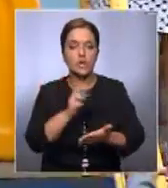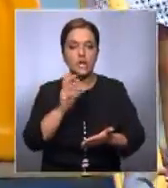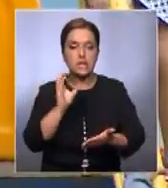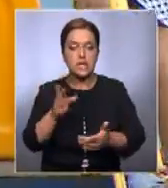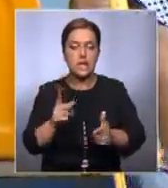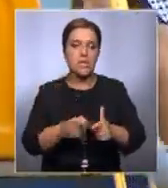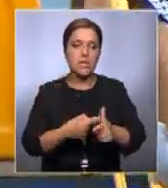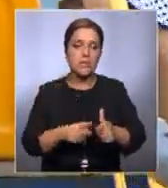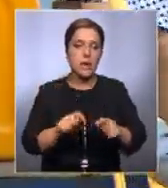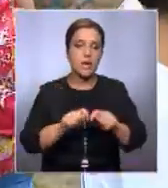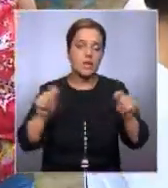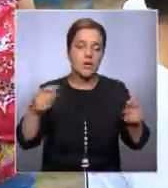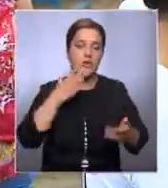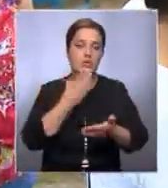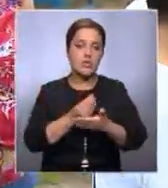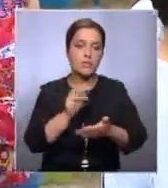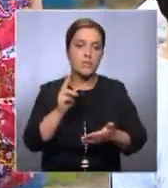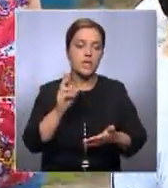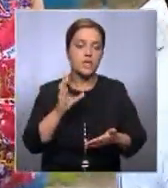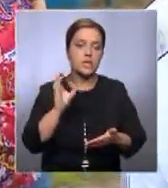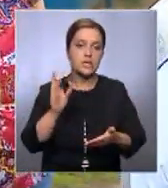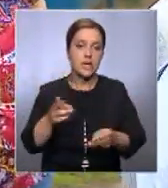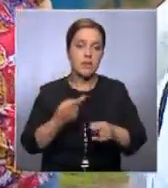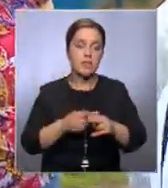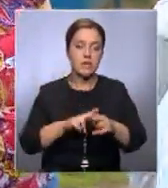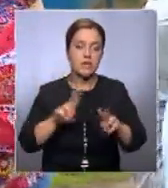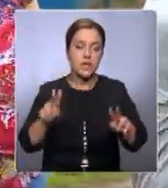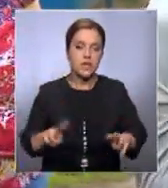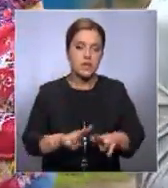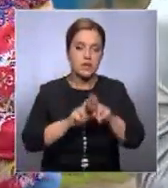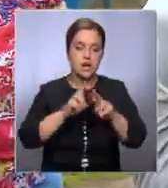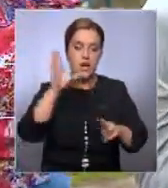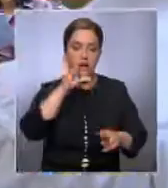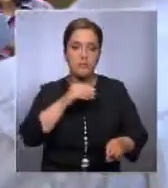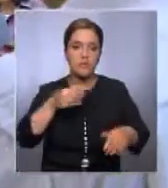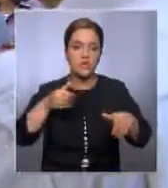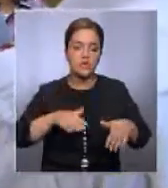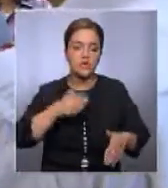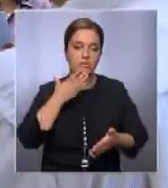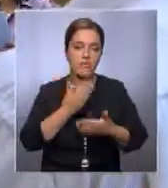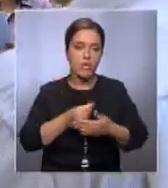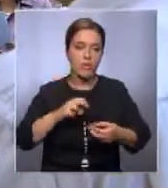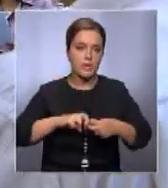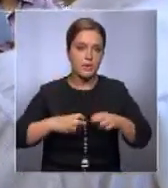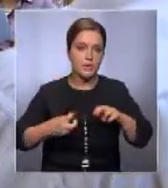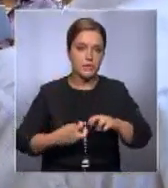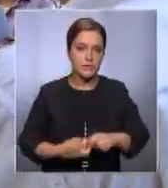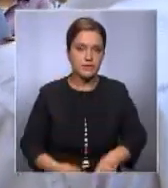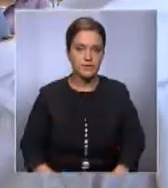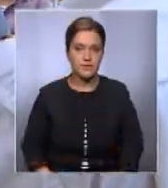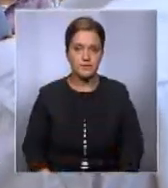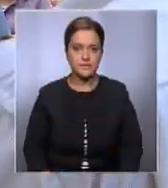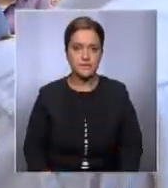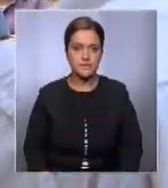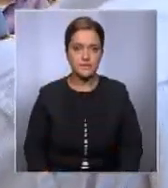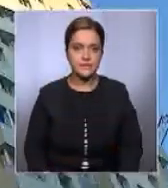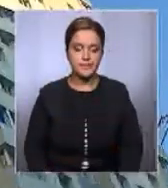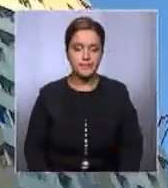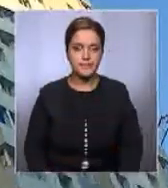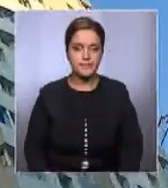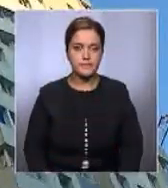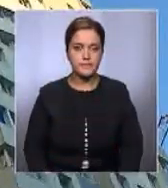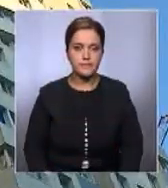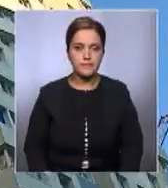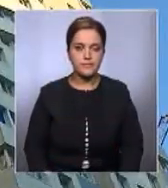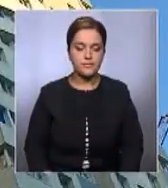собственный. Только в этом случае незакаленным бытовыми трудностями астанинцам удастся избежать проблем. Иван Тулинов,